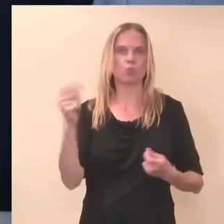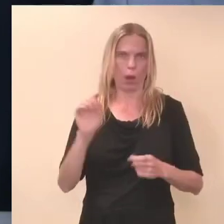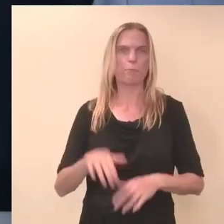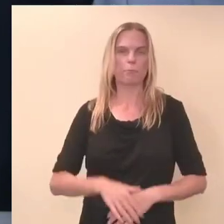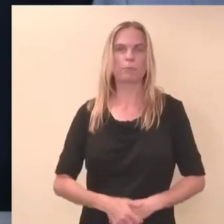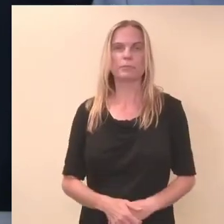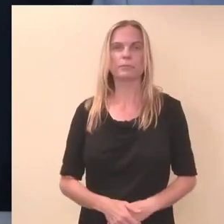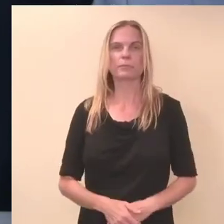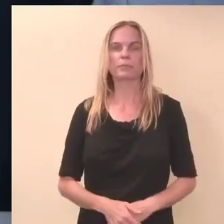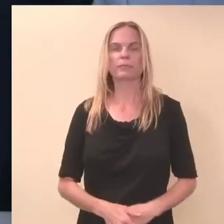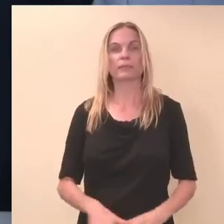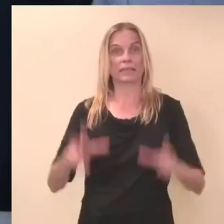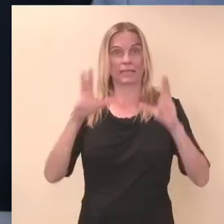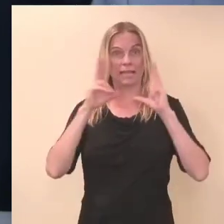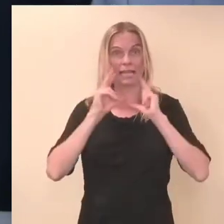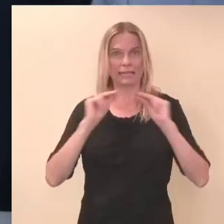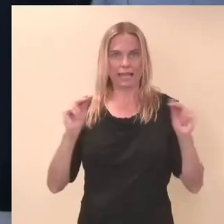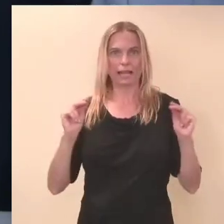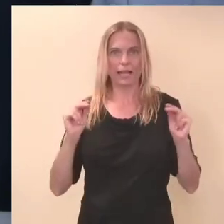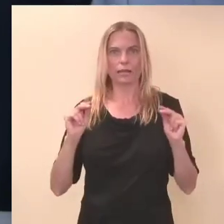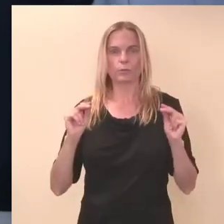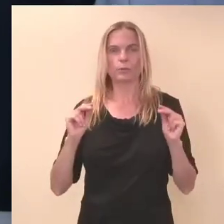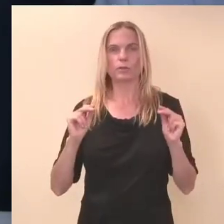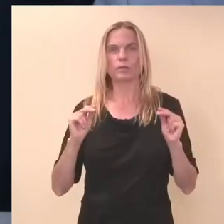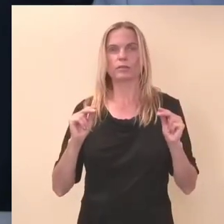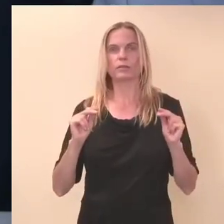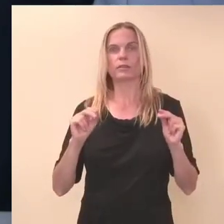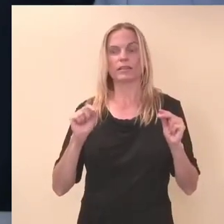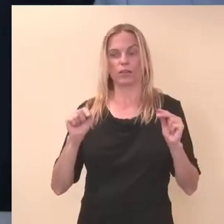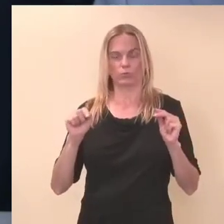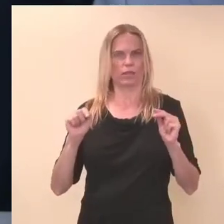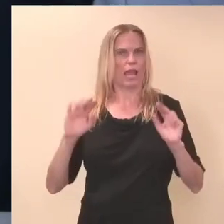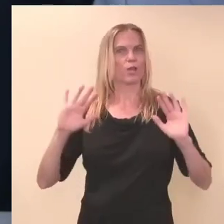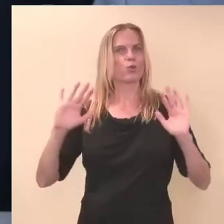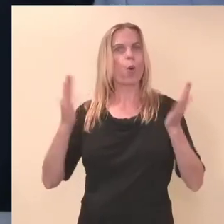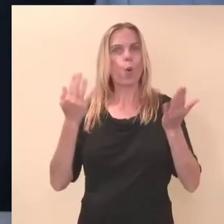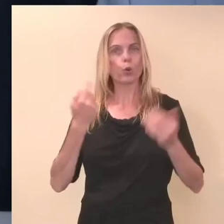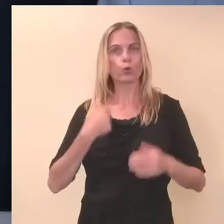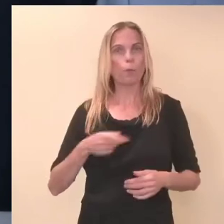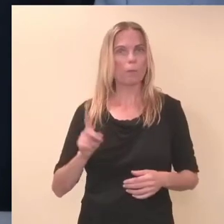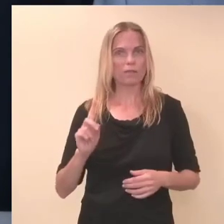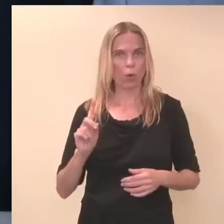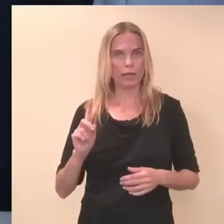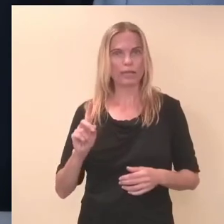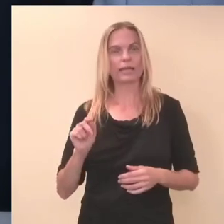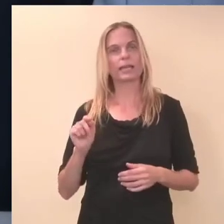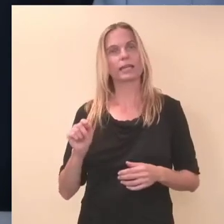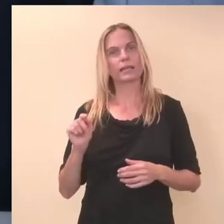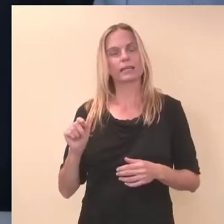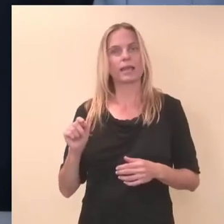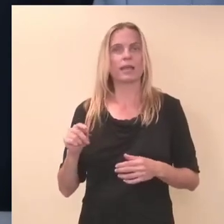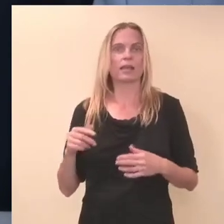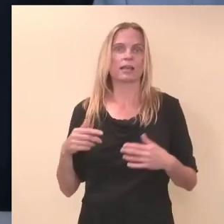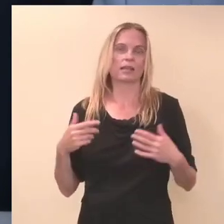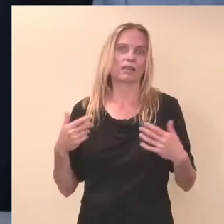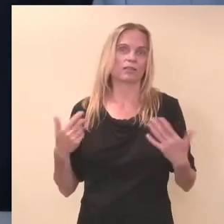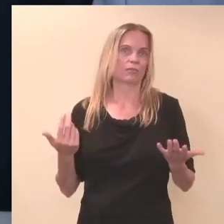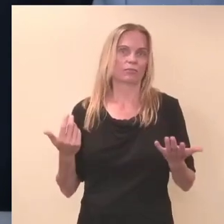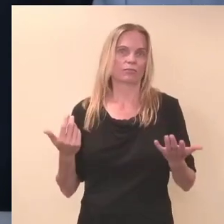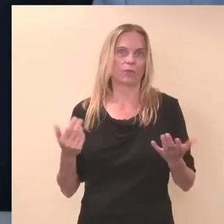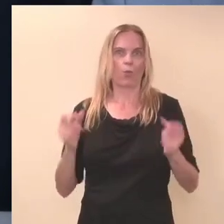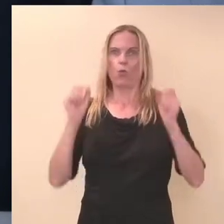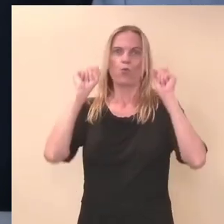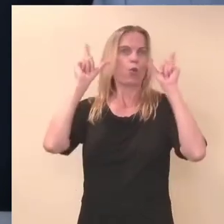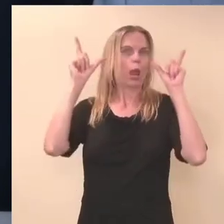Ja noh, tegelikult muidugi ei ole selles, mis toimus ka selles suhtes paraku midagi